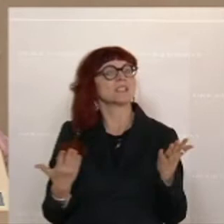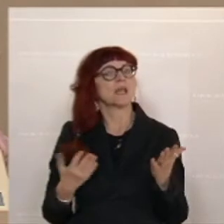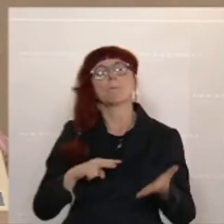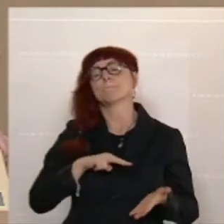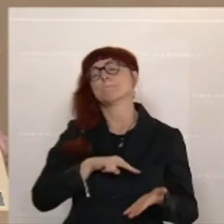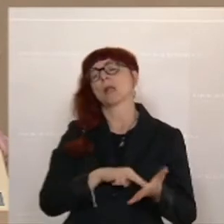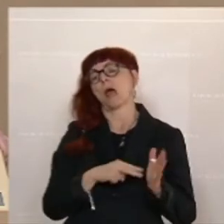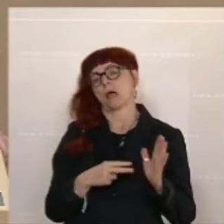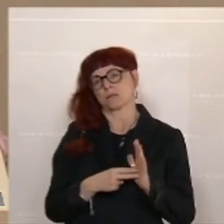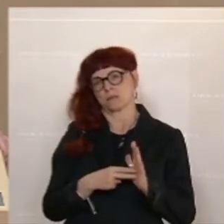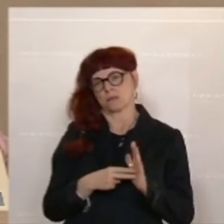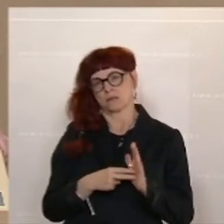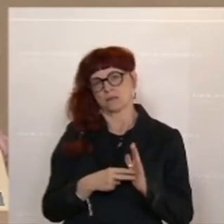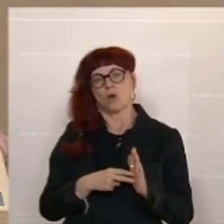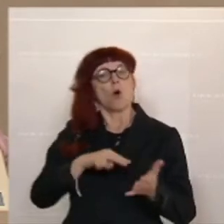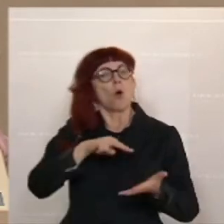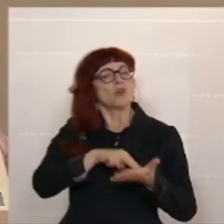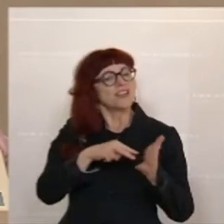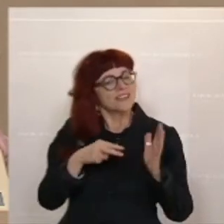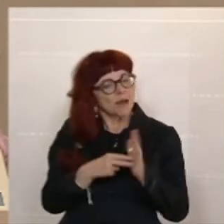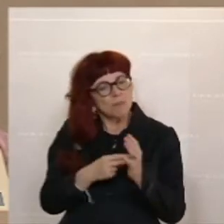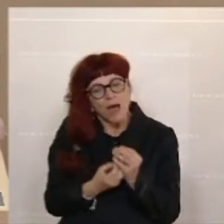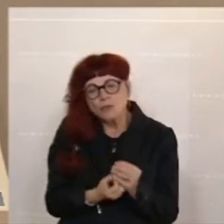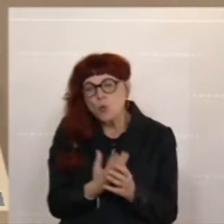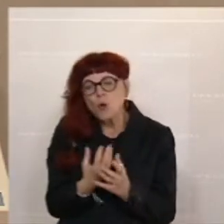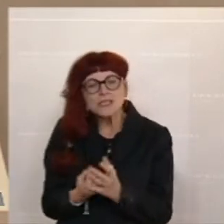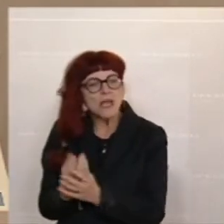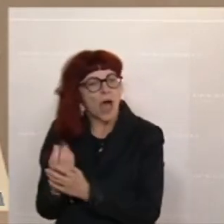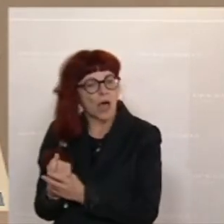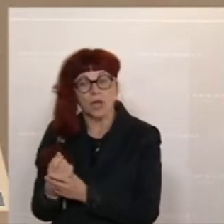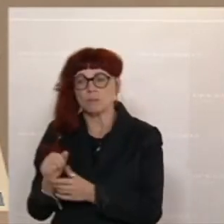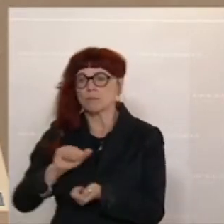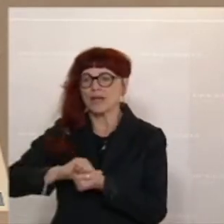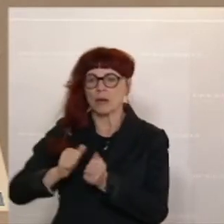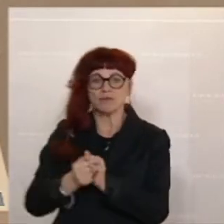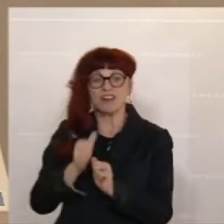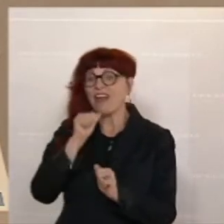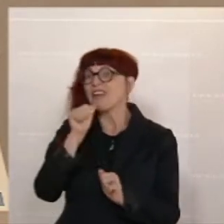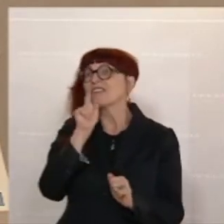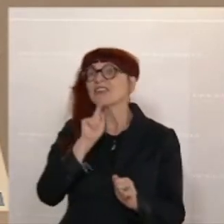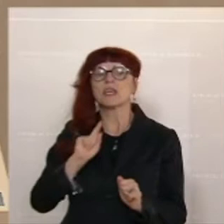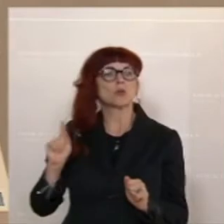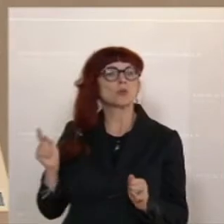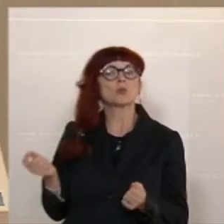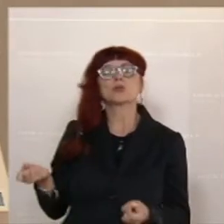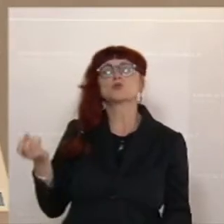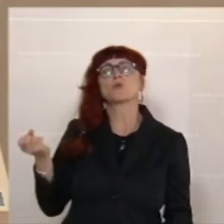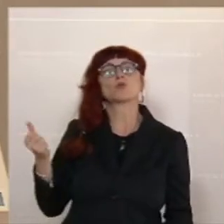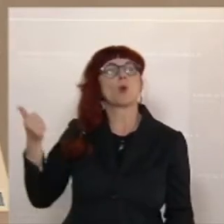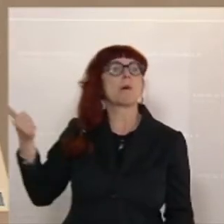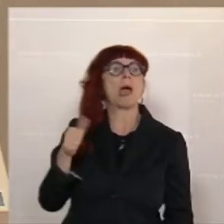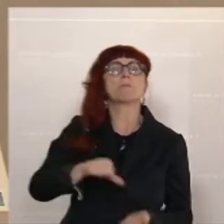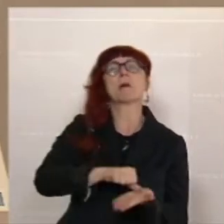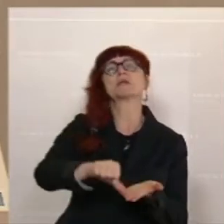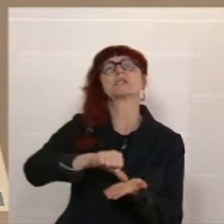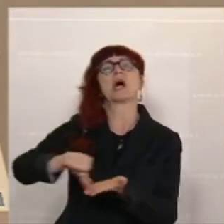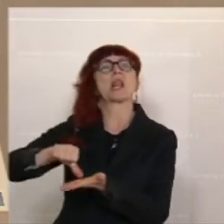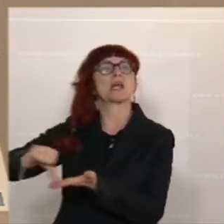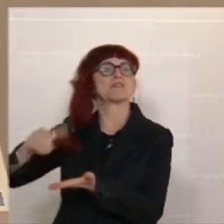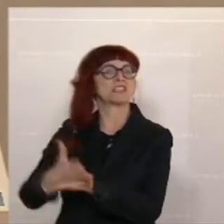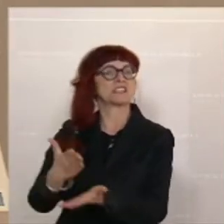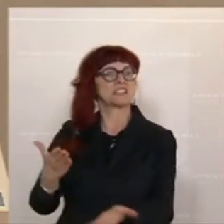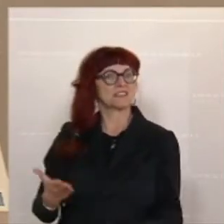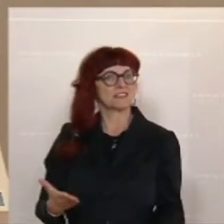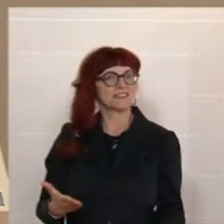Einen Plan, der Ursachen bekämpft und nicht nur die Symptome mit Einmalzahlungen, die verpuffen. Und Herr Bundeskanzler,